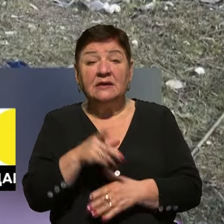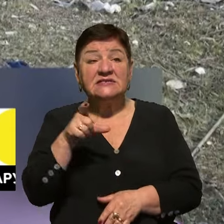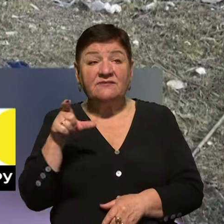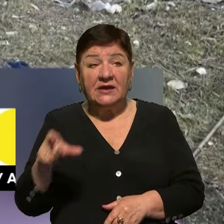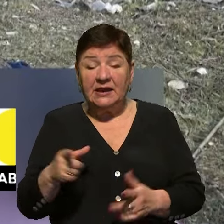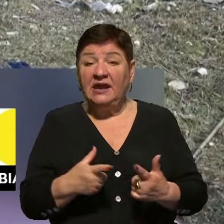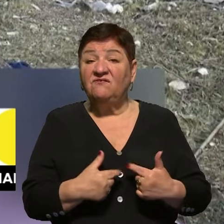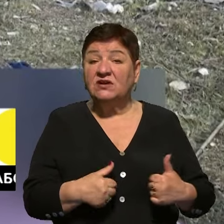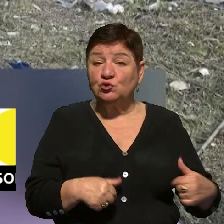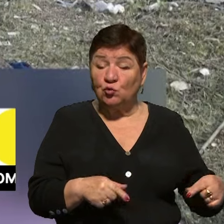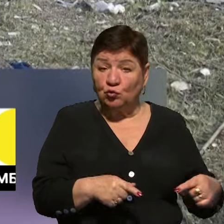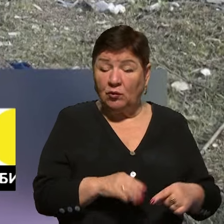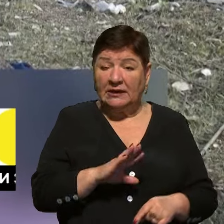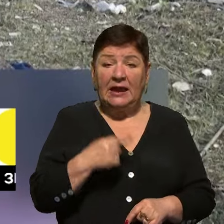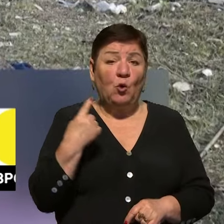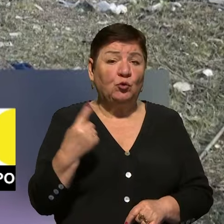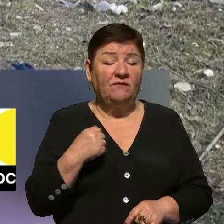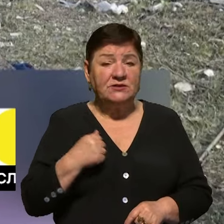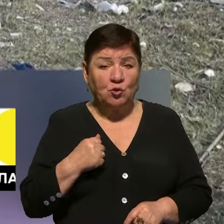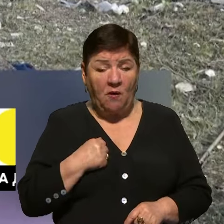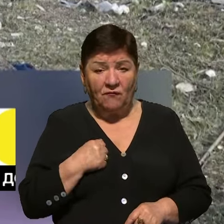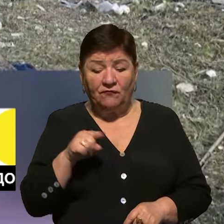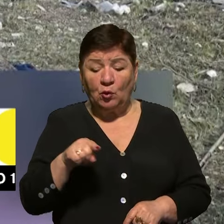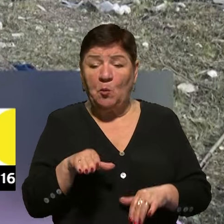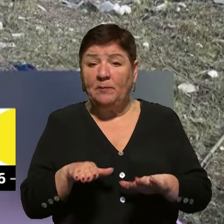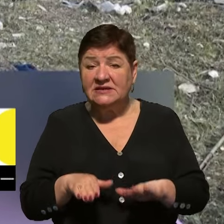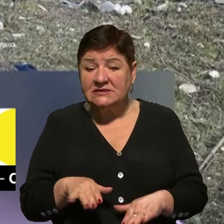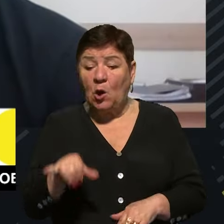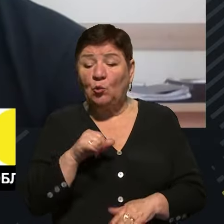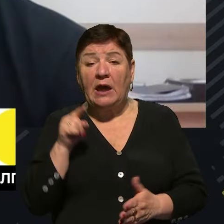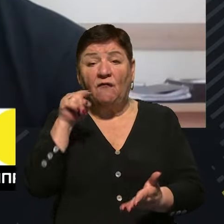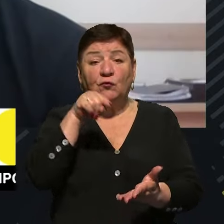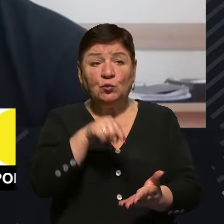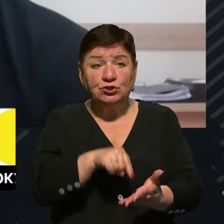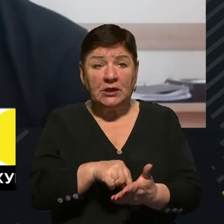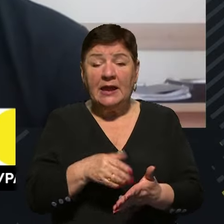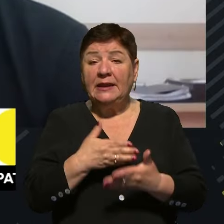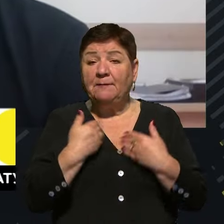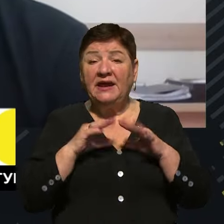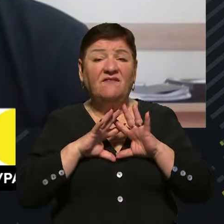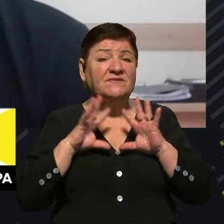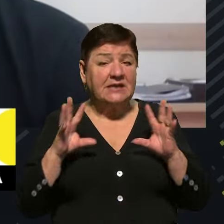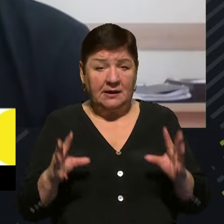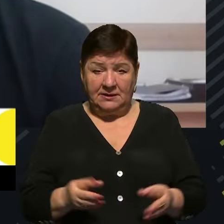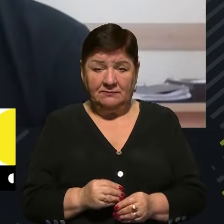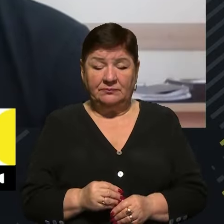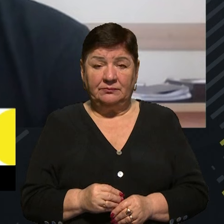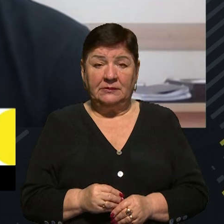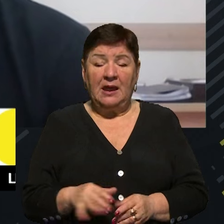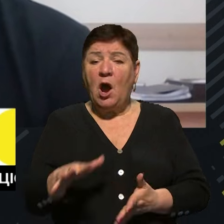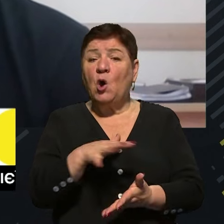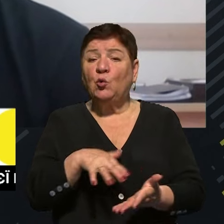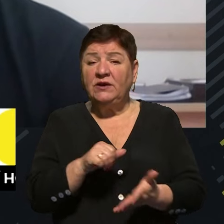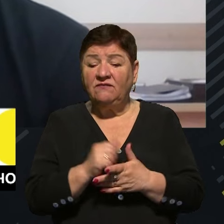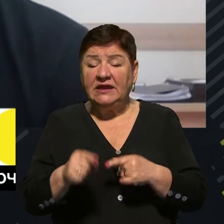інфраструктура. Жодної військової інфраструктури в тому місці, куди вона влучена, не має взагалі руйнивні